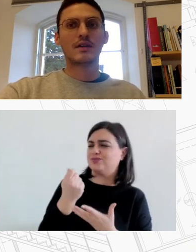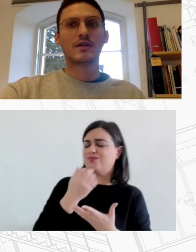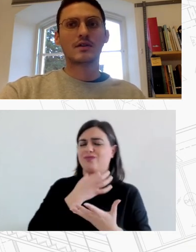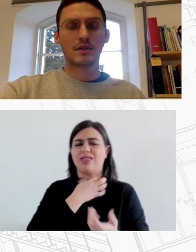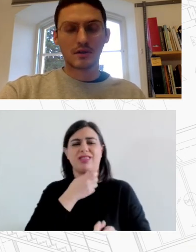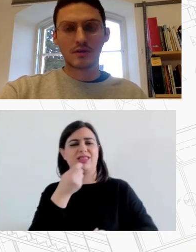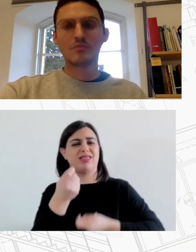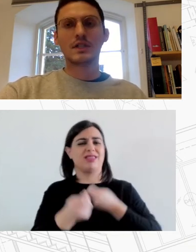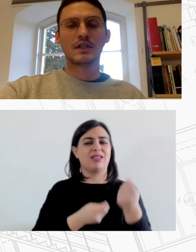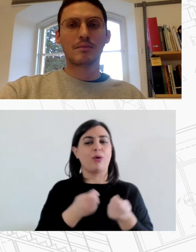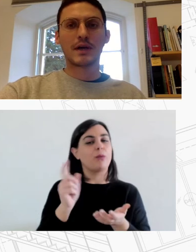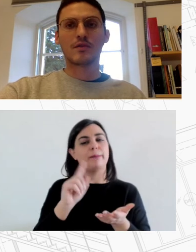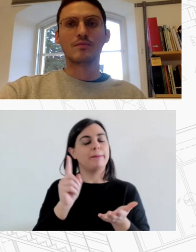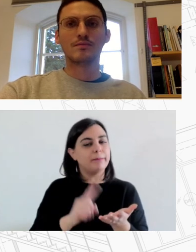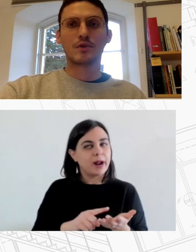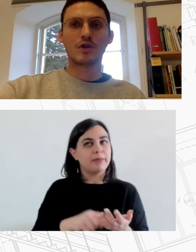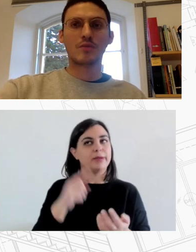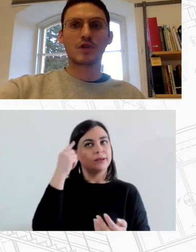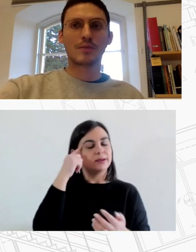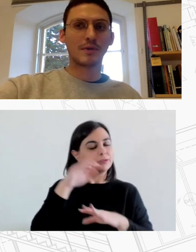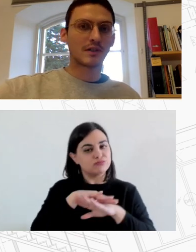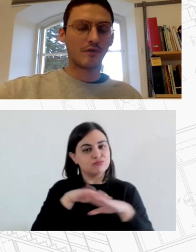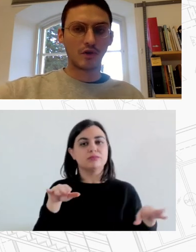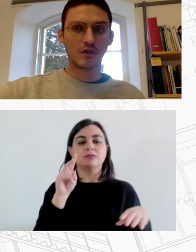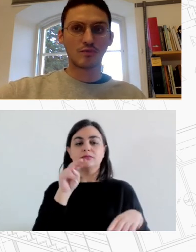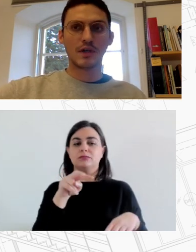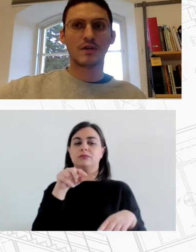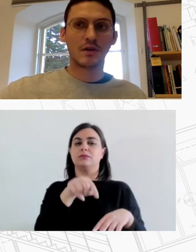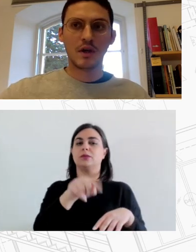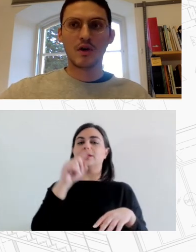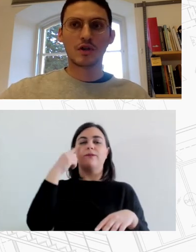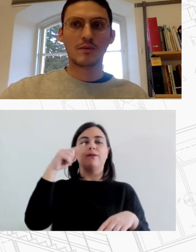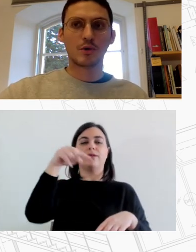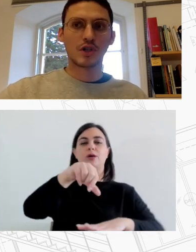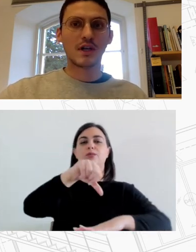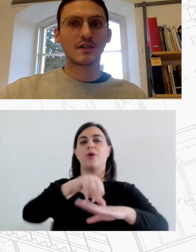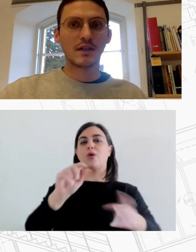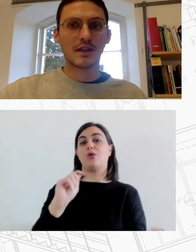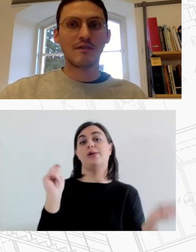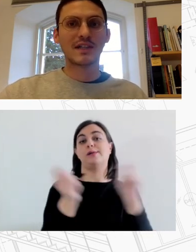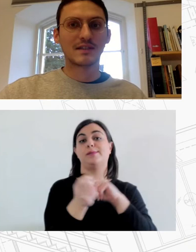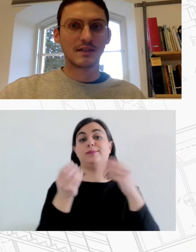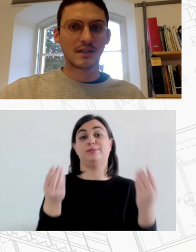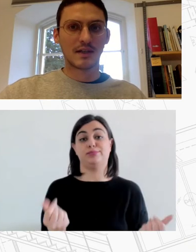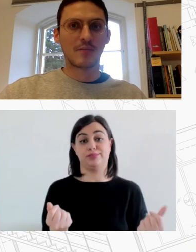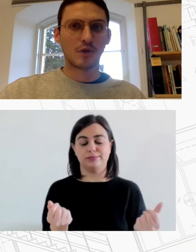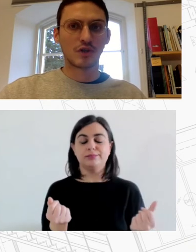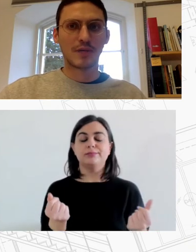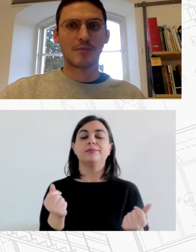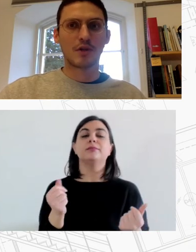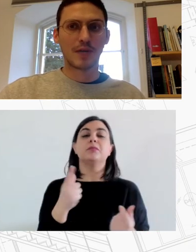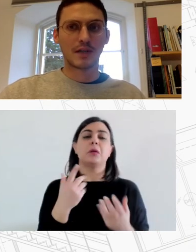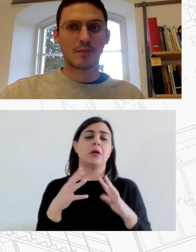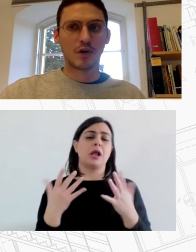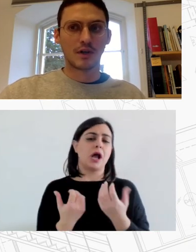της υπαίδρου Πρώτα όμως θα πρέπει να συμφωνήσουμε ότι η υποστήριξη δεν βασίζεται μόνο σε